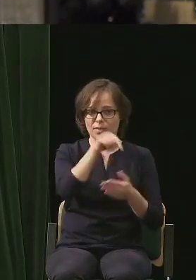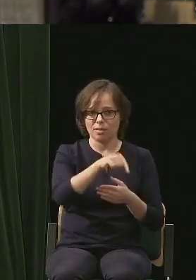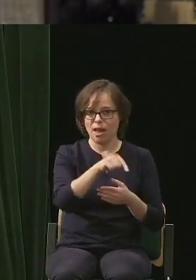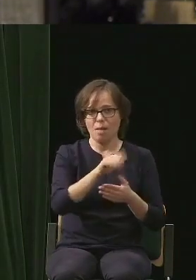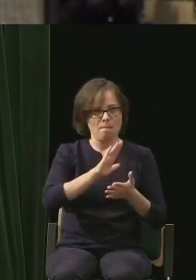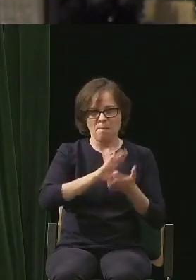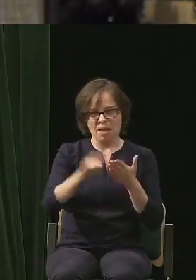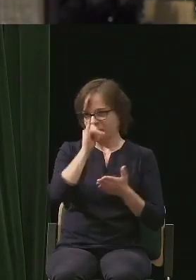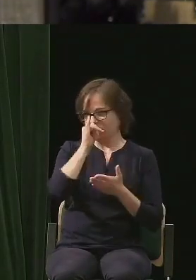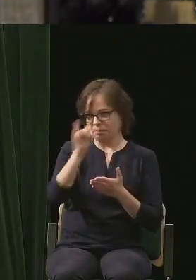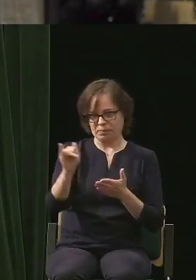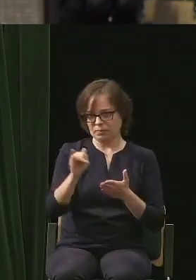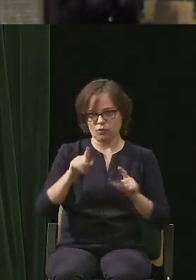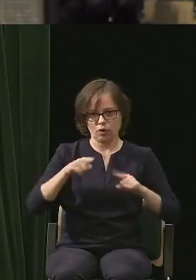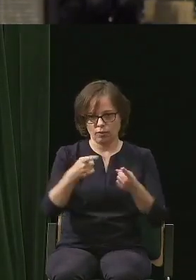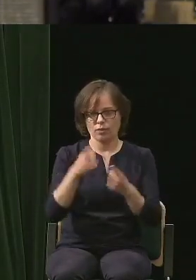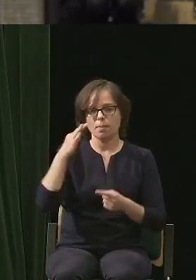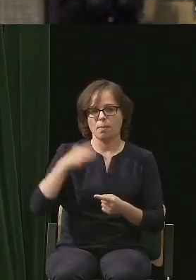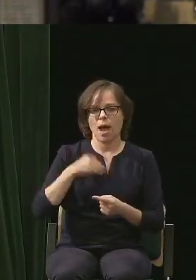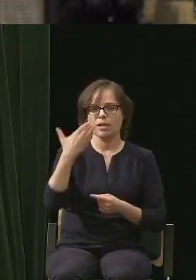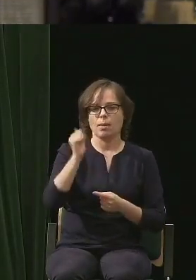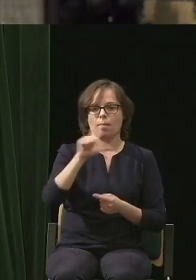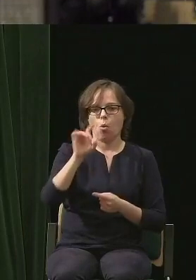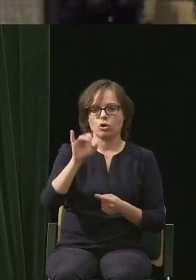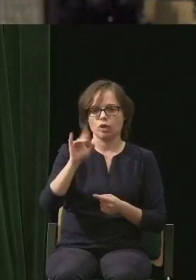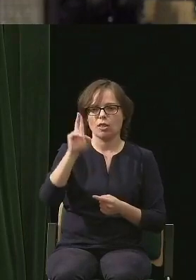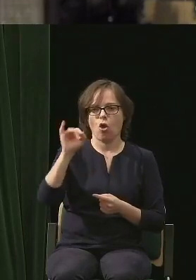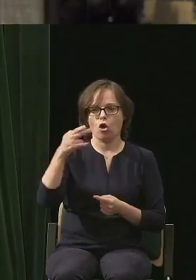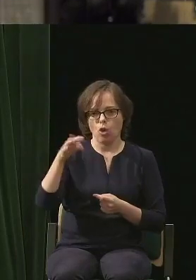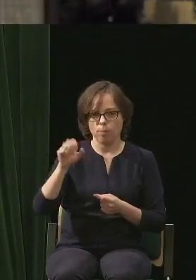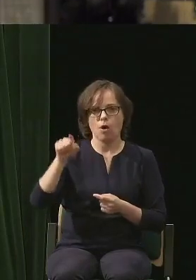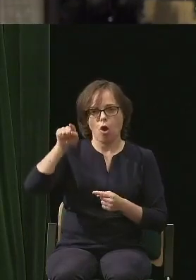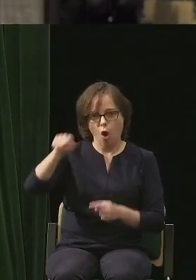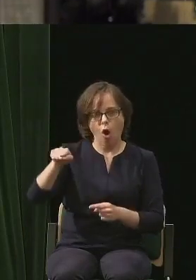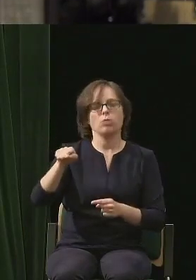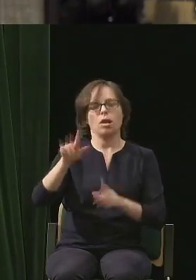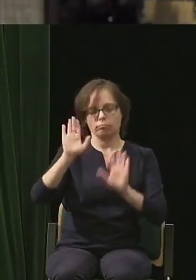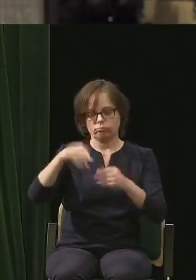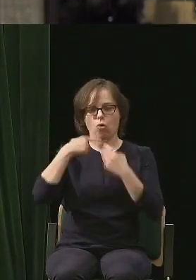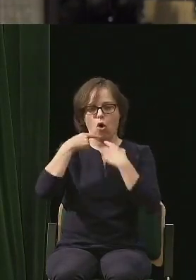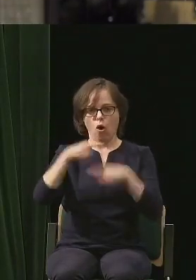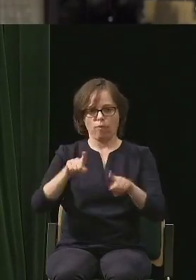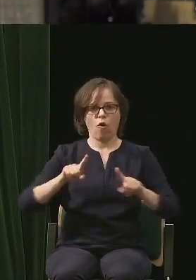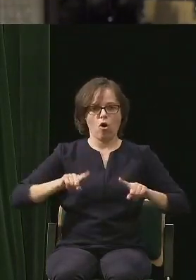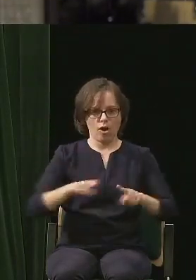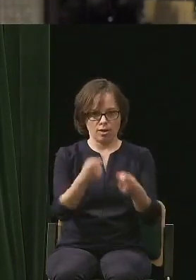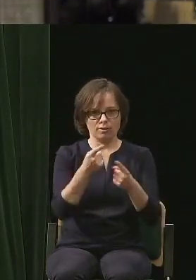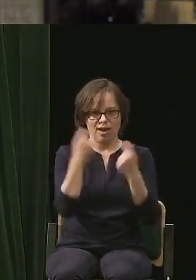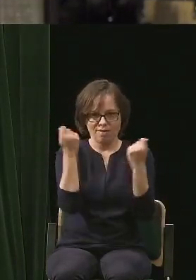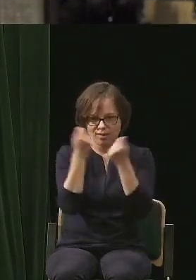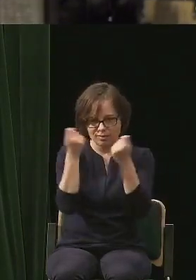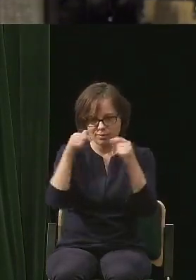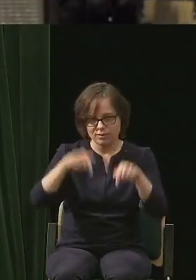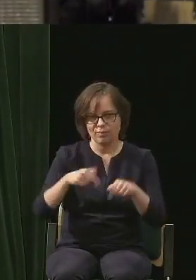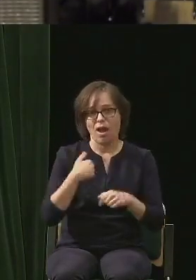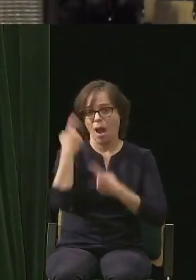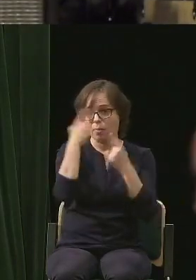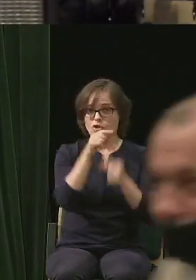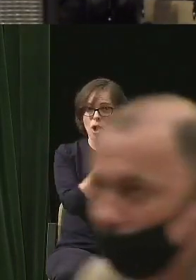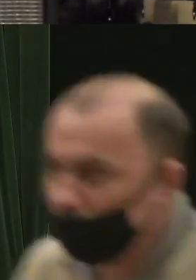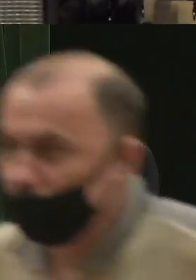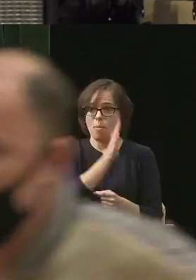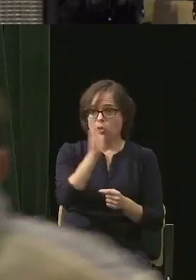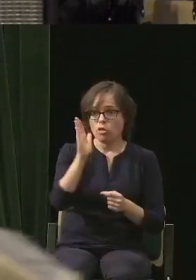by się nie odbyła. Pani Małgorzata Konopka wzięła na swoje barki organizację festiwalu. Ja myślę, że to, że Biblioteka